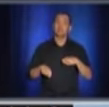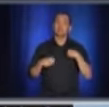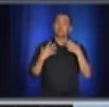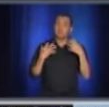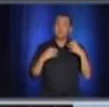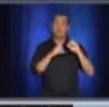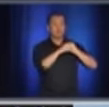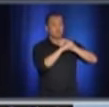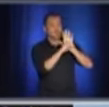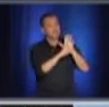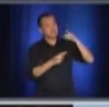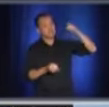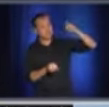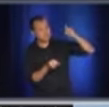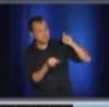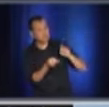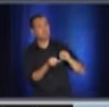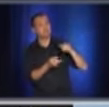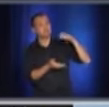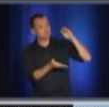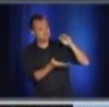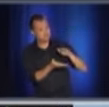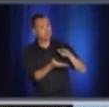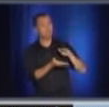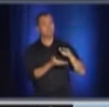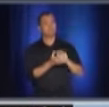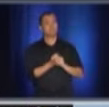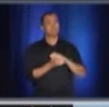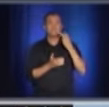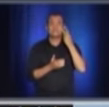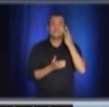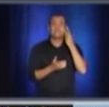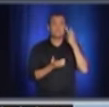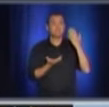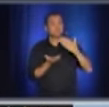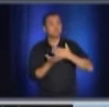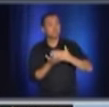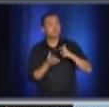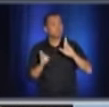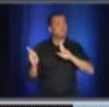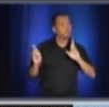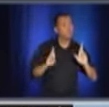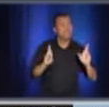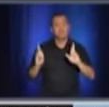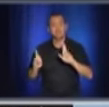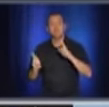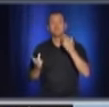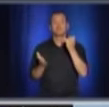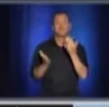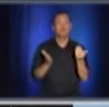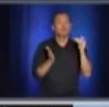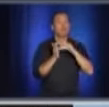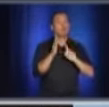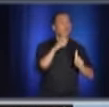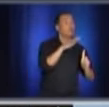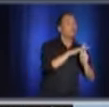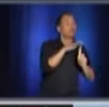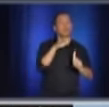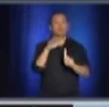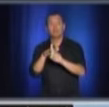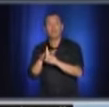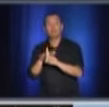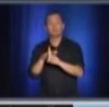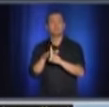de cas nouveaux quotidiens dans les semaines à venir pour s'assurer que nous sommes prêts pour la deuxième vague